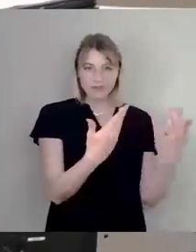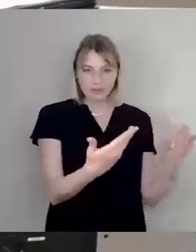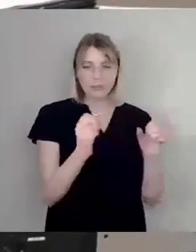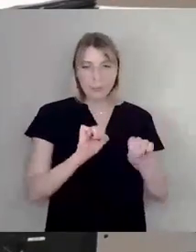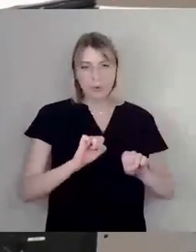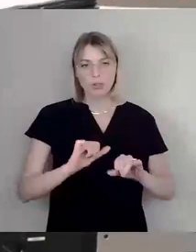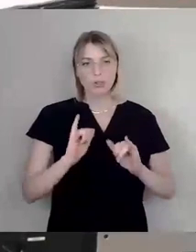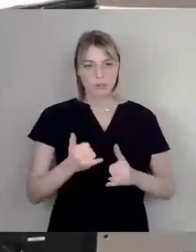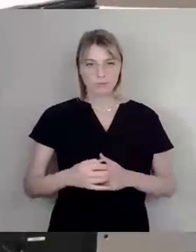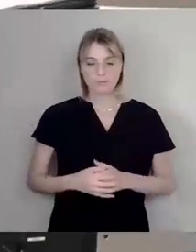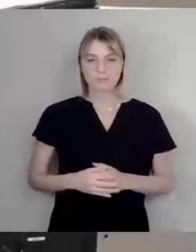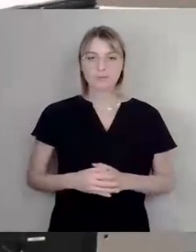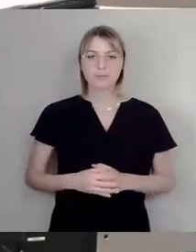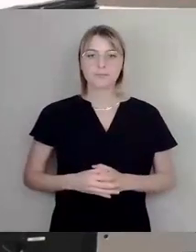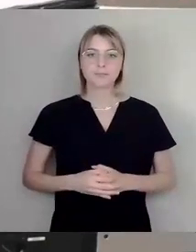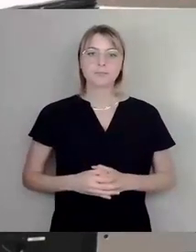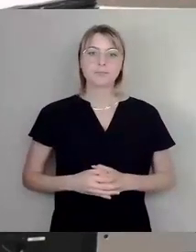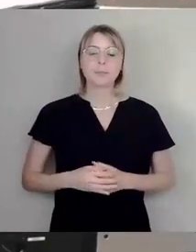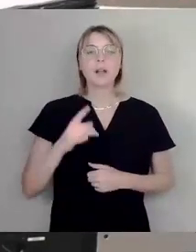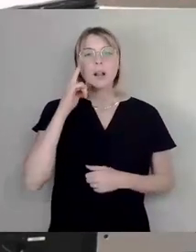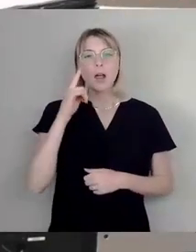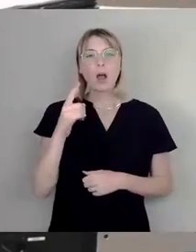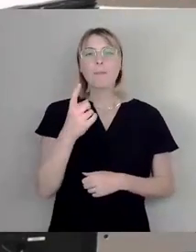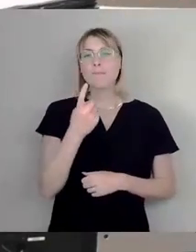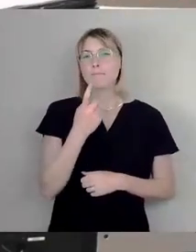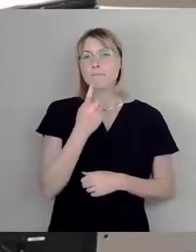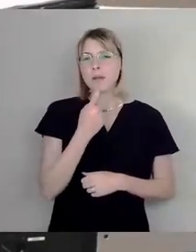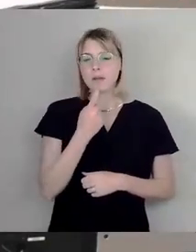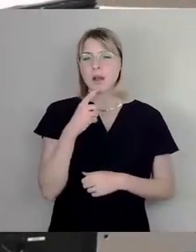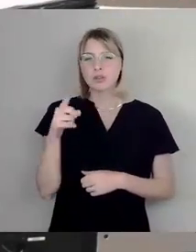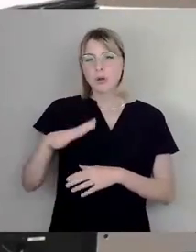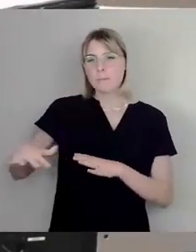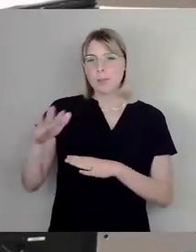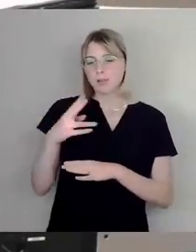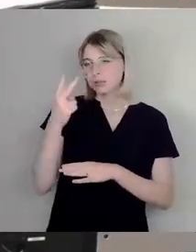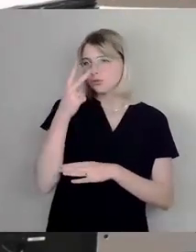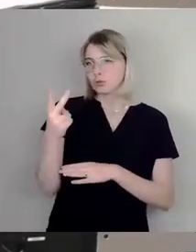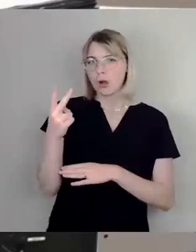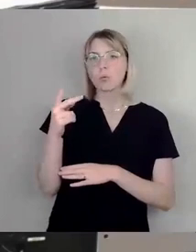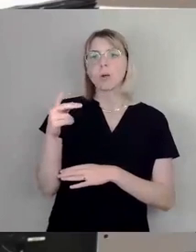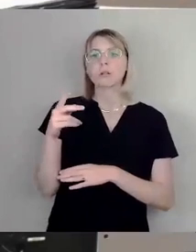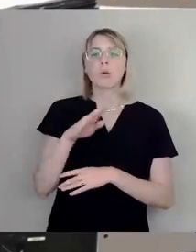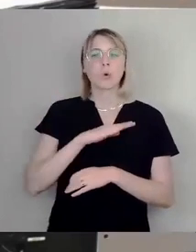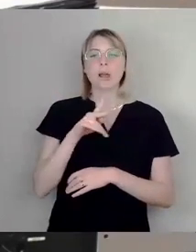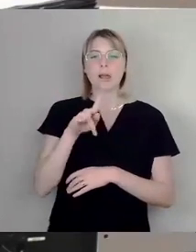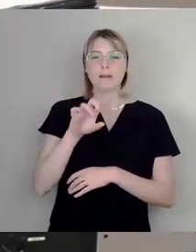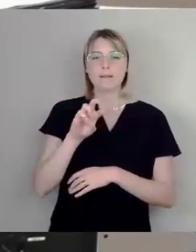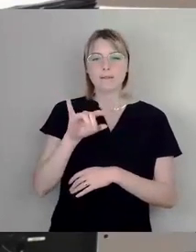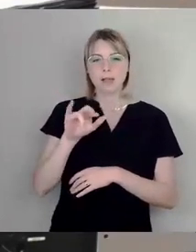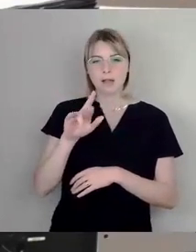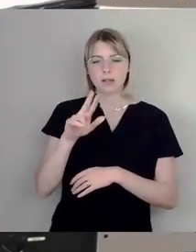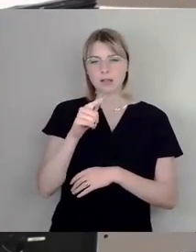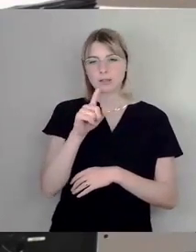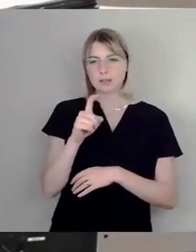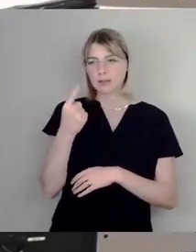wenn wir hier an den Pirnarschen Platz gucken, was vom Kollegen Würz nun gerade sehr bekrittelt worden ist, dann muss man